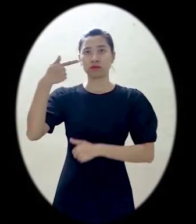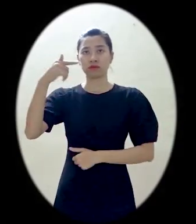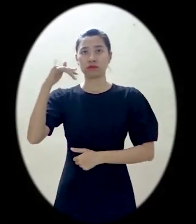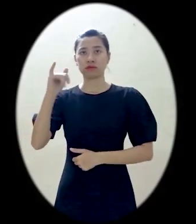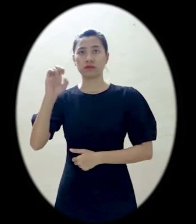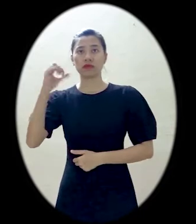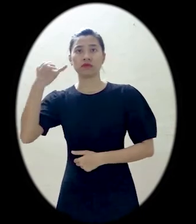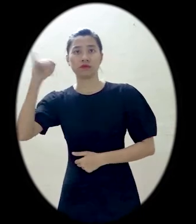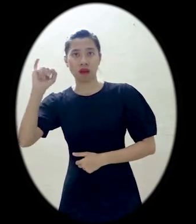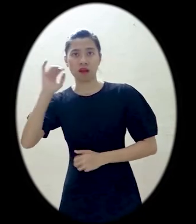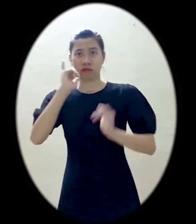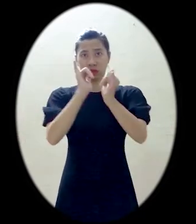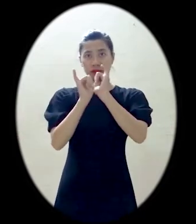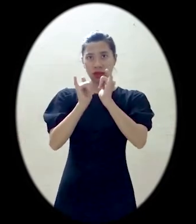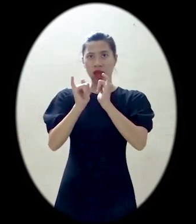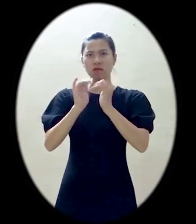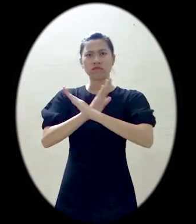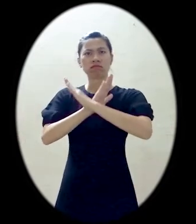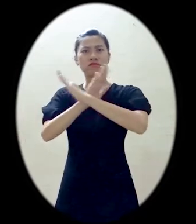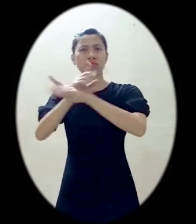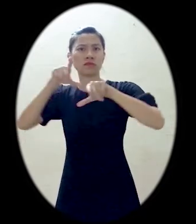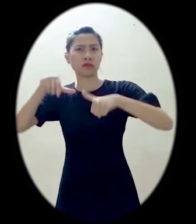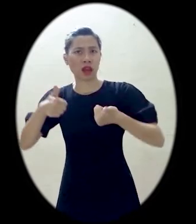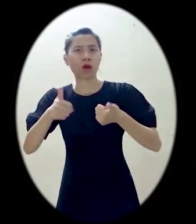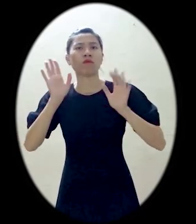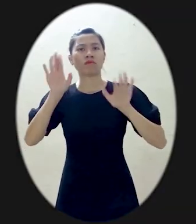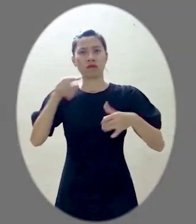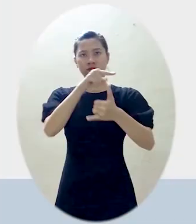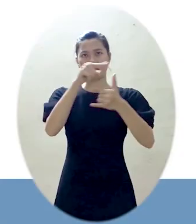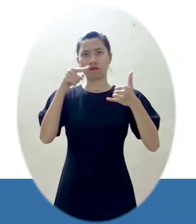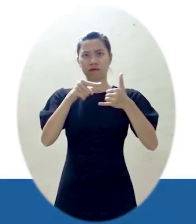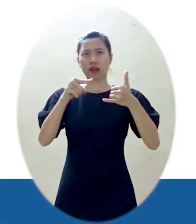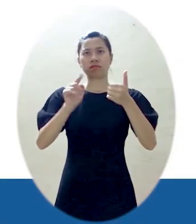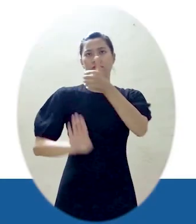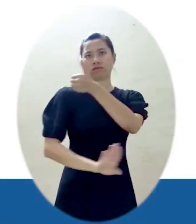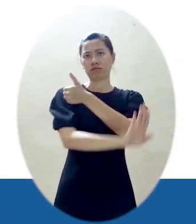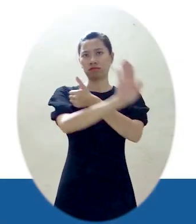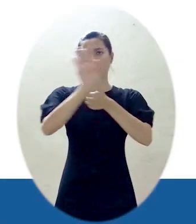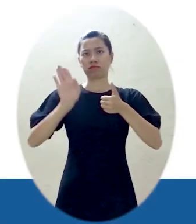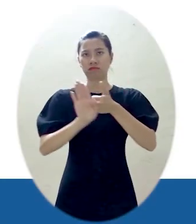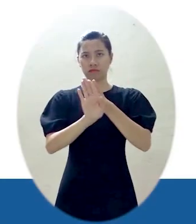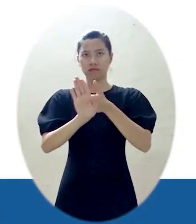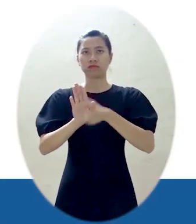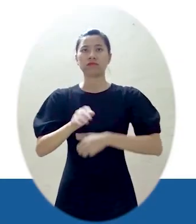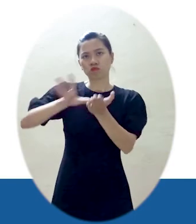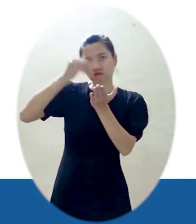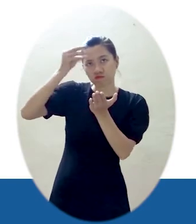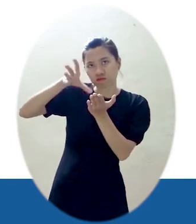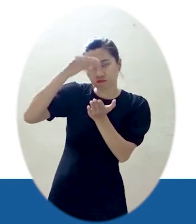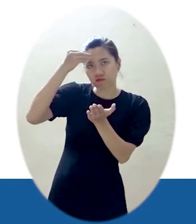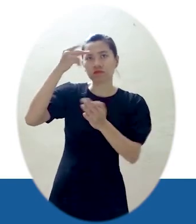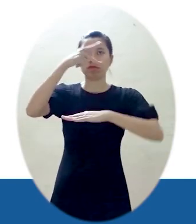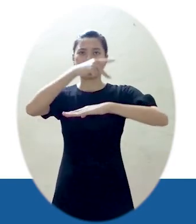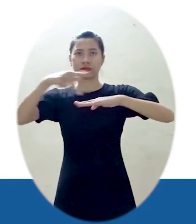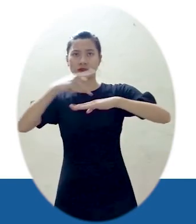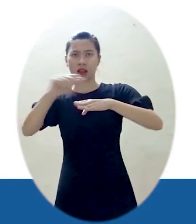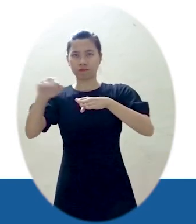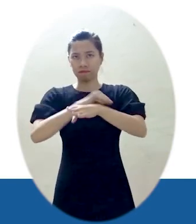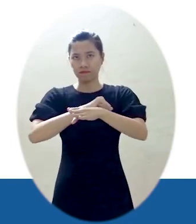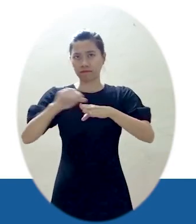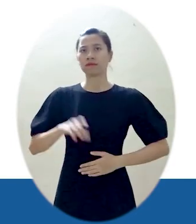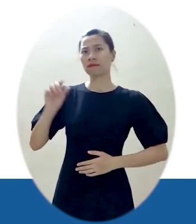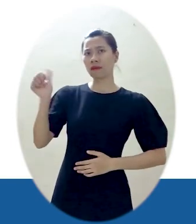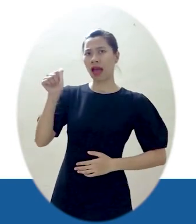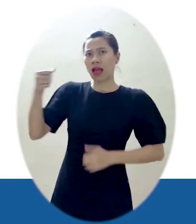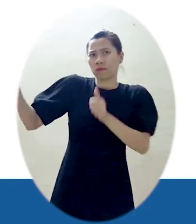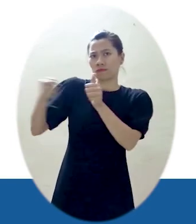và gia đình cần làm gì để phòng tránh nguy cơ bị bạo lực giới? Hãy tự trang bị các kiến thức và kỹ năng về phòng chống bạo lực giới